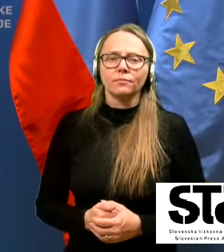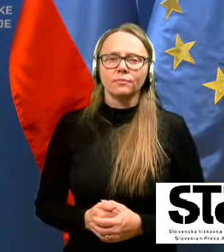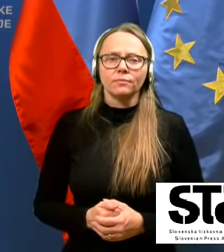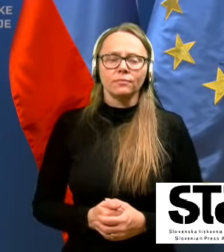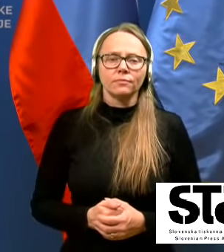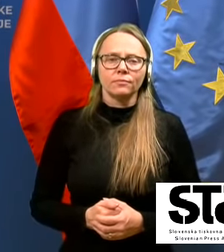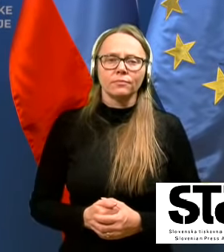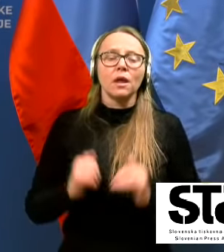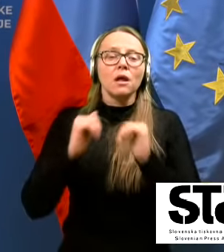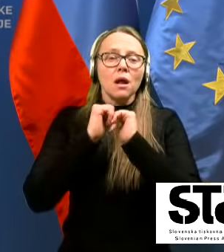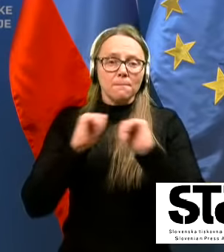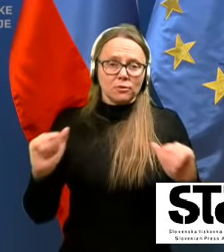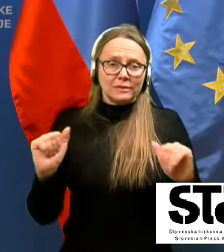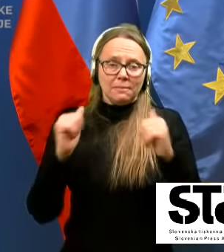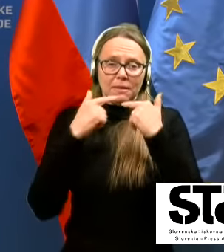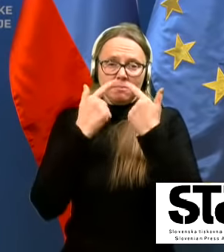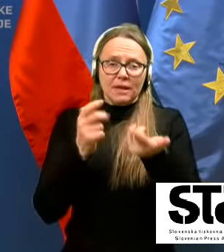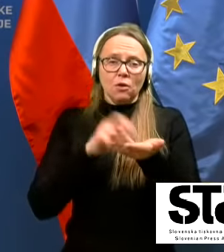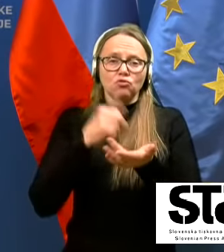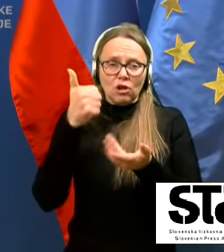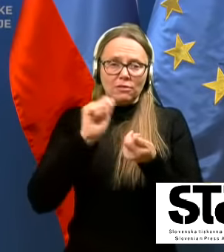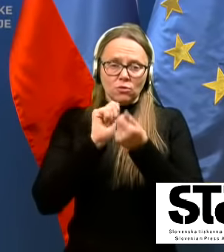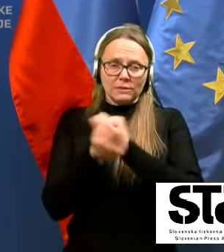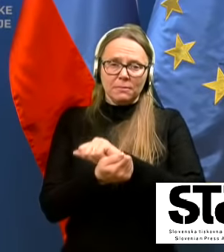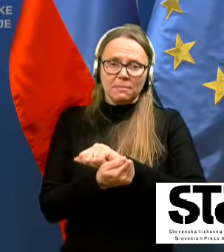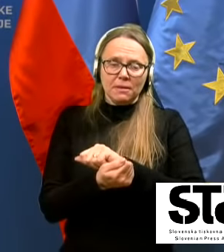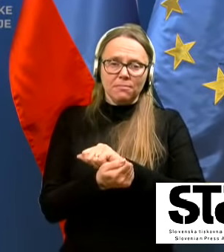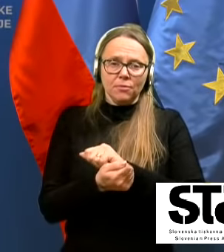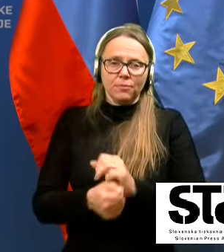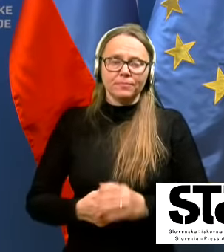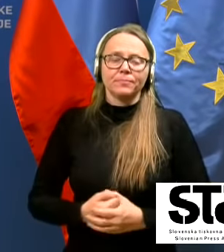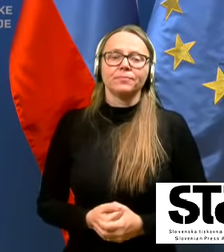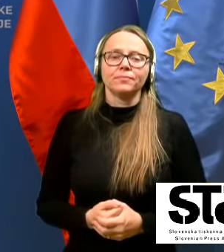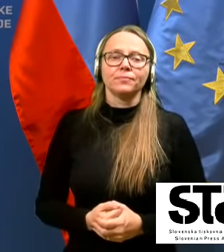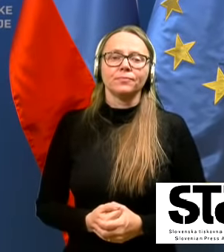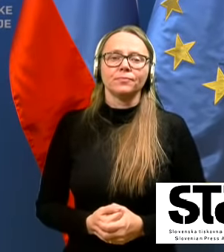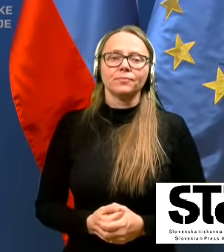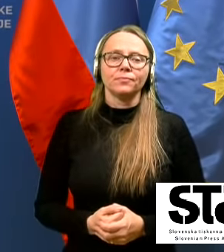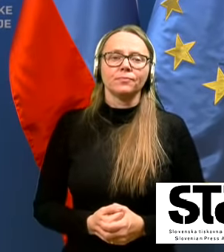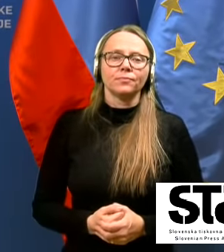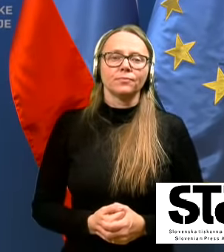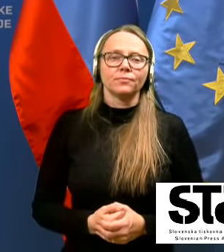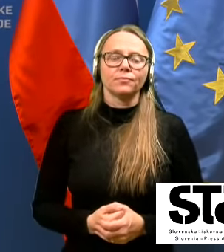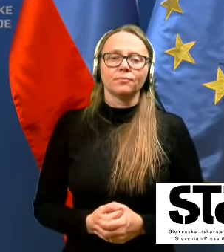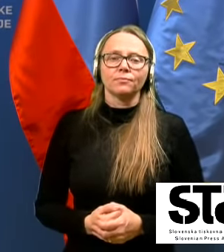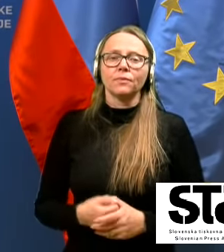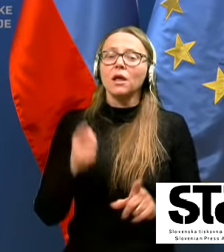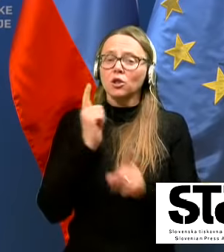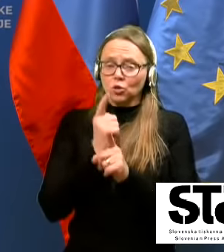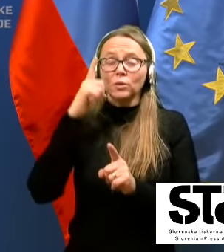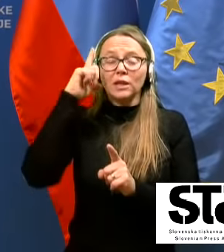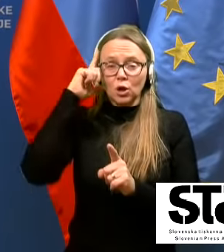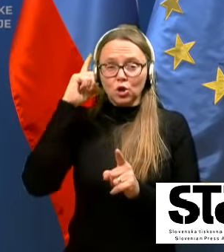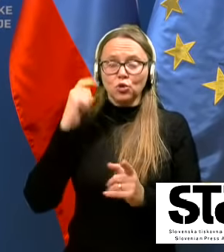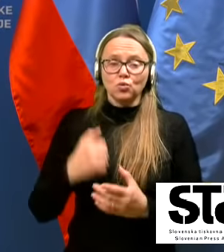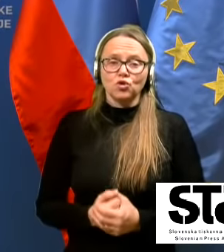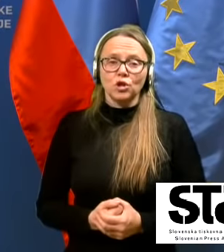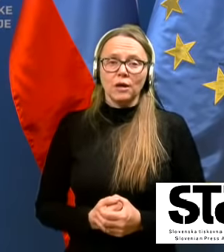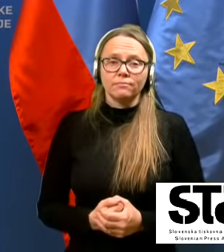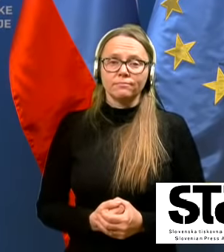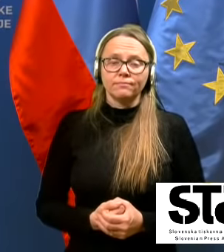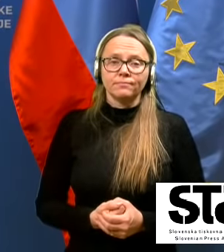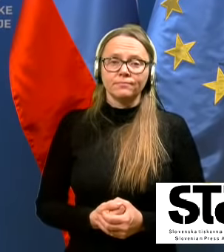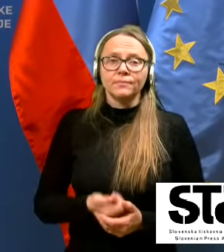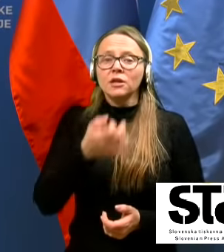Posebej bi izpostavil še eno spremembo, ki je tudi, kar precej ključna. Torej,